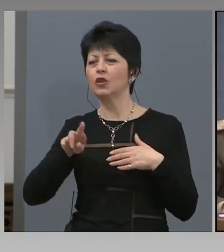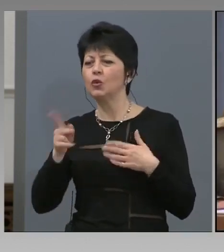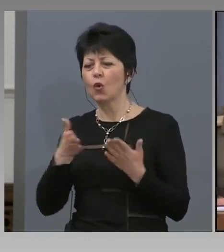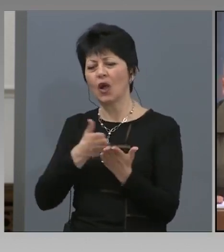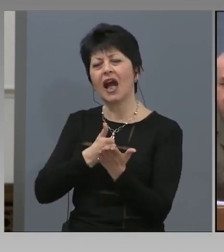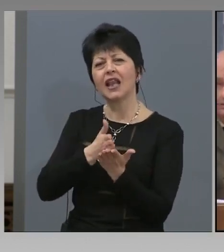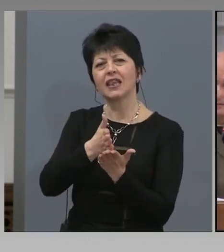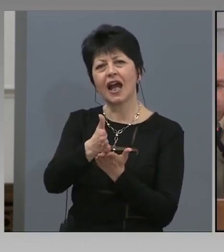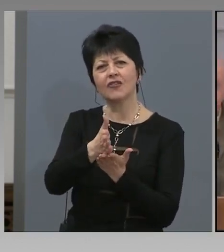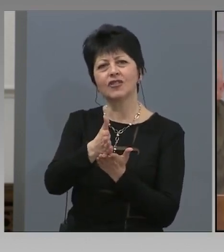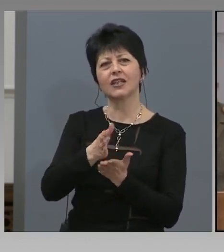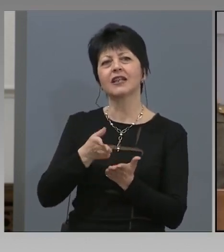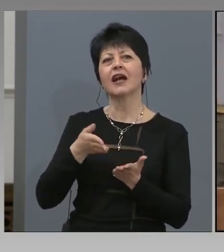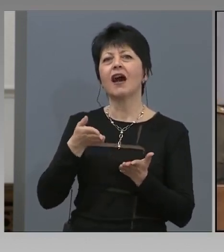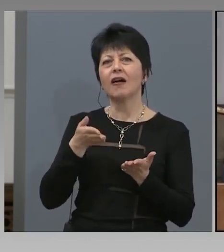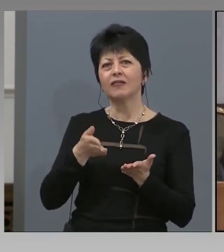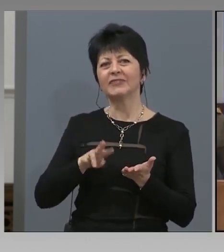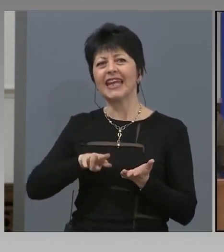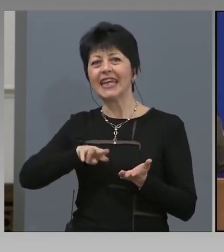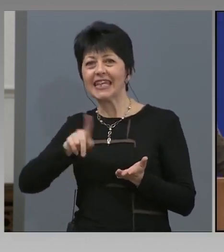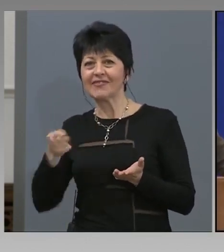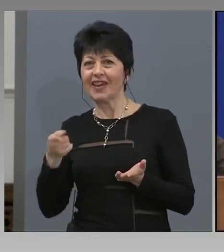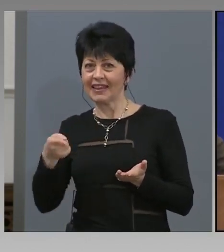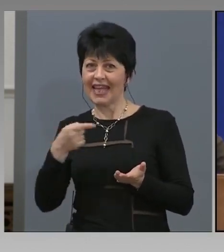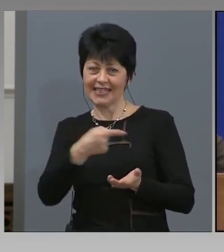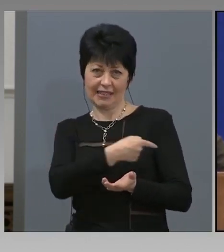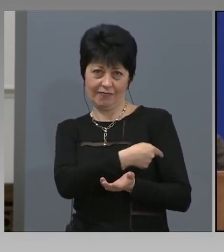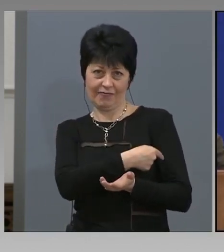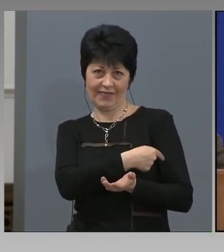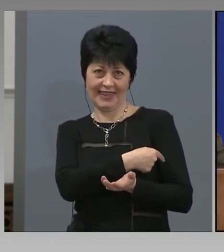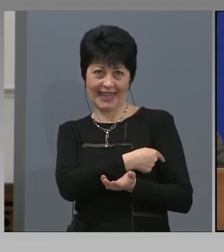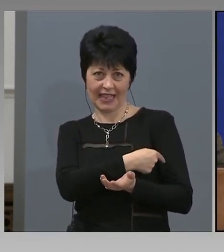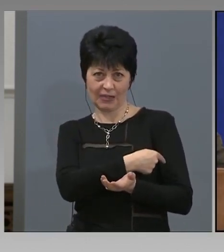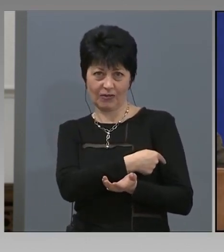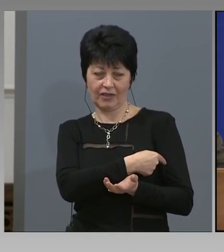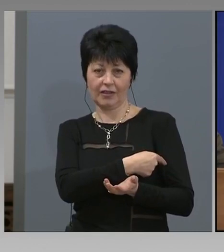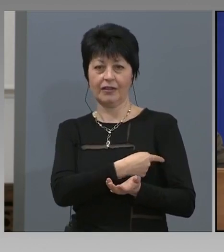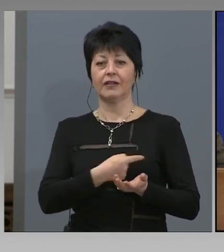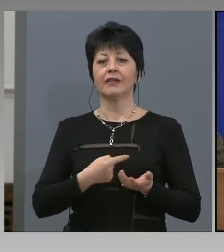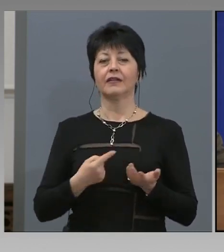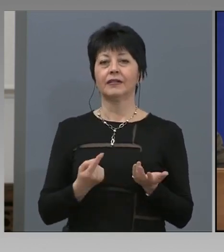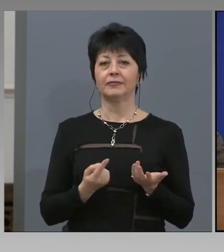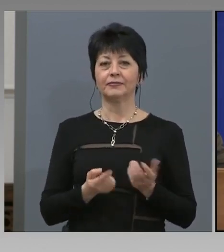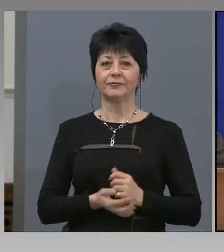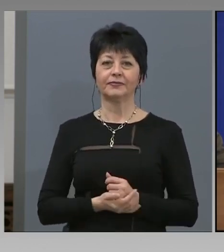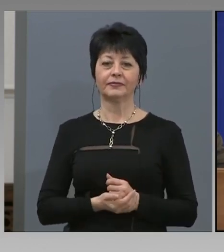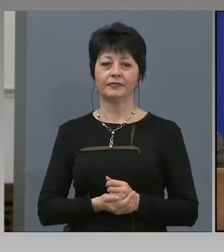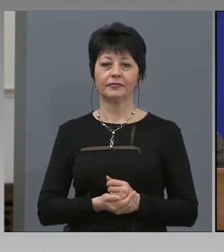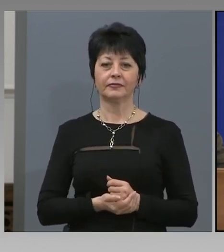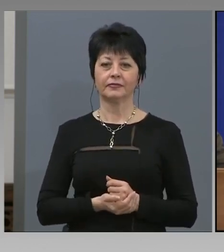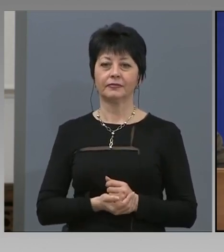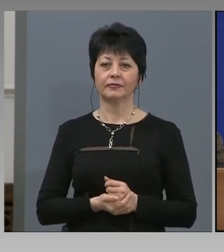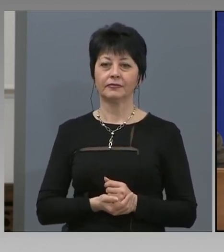тези тестове да се установи който е болен? Ще това си съмал да убедя за това, че да прави имам въпрос.